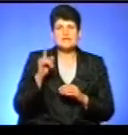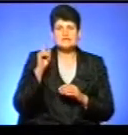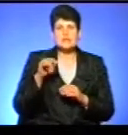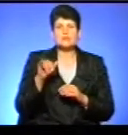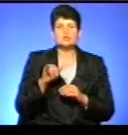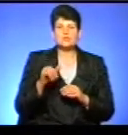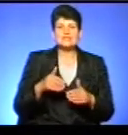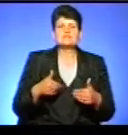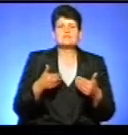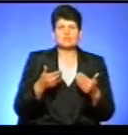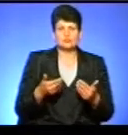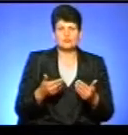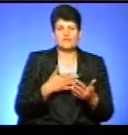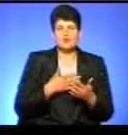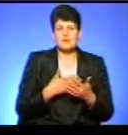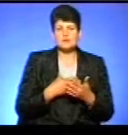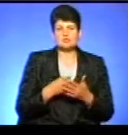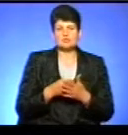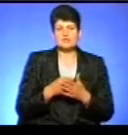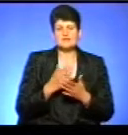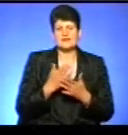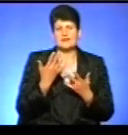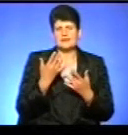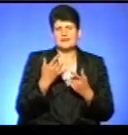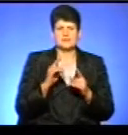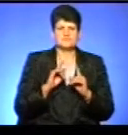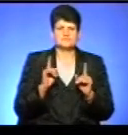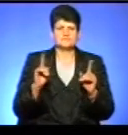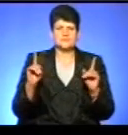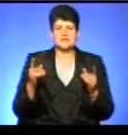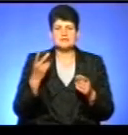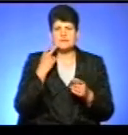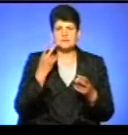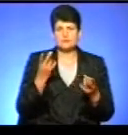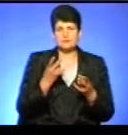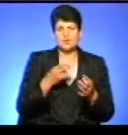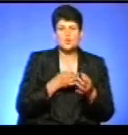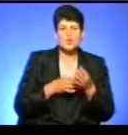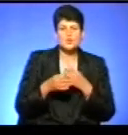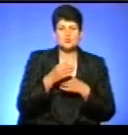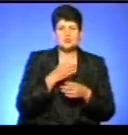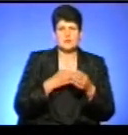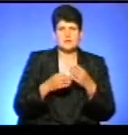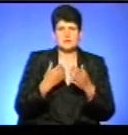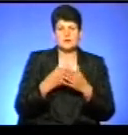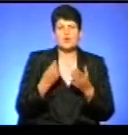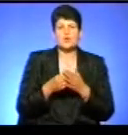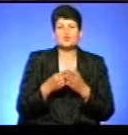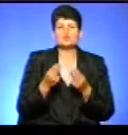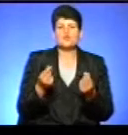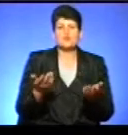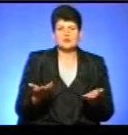звернутися. В громадському бюджеті є кілька нюансів, які завжди потребують якоїсь консультації. Наприклад, Кушторис.